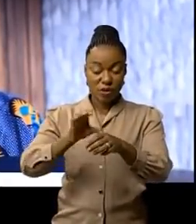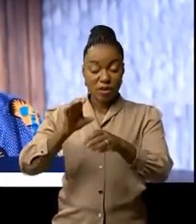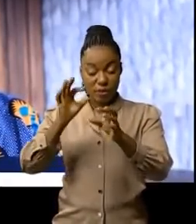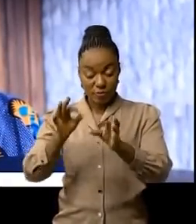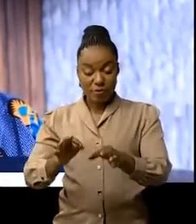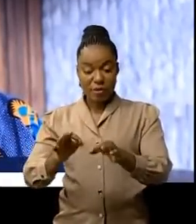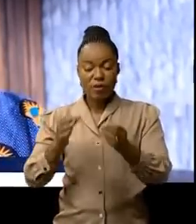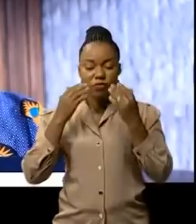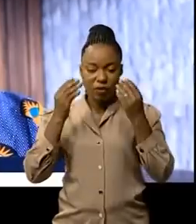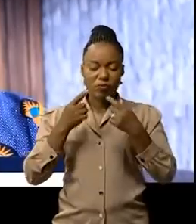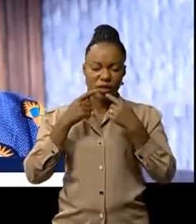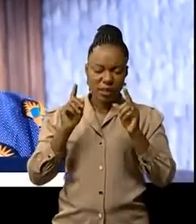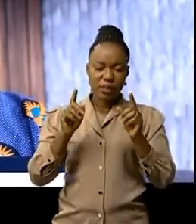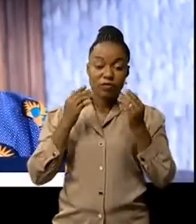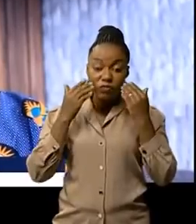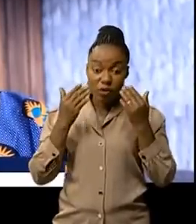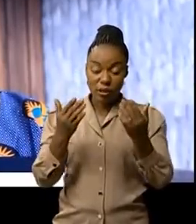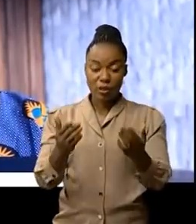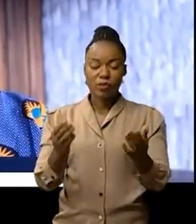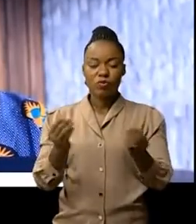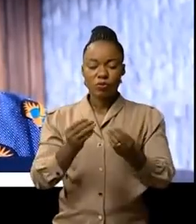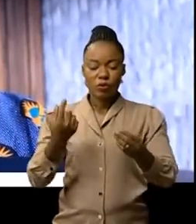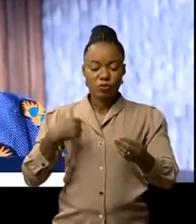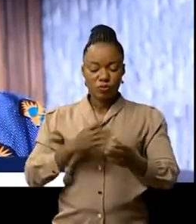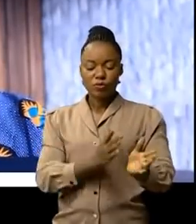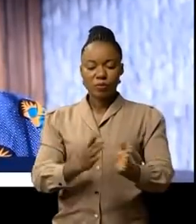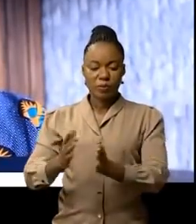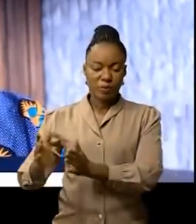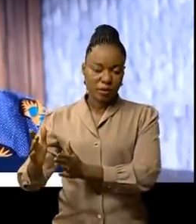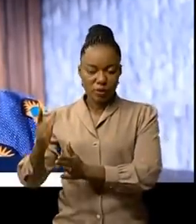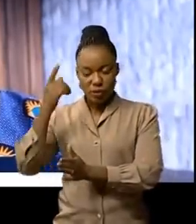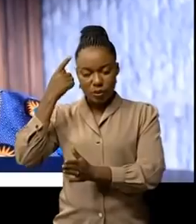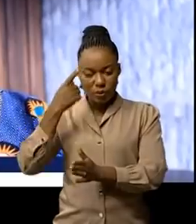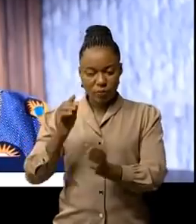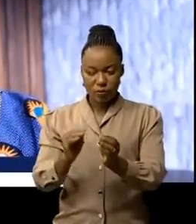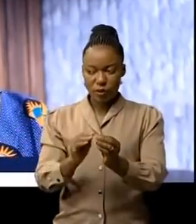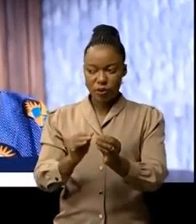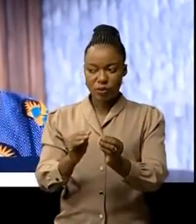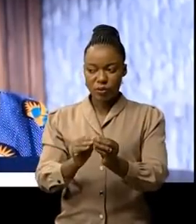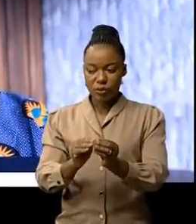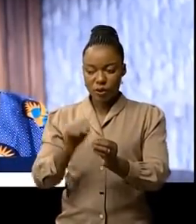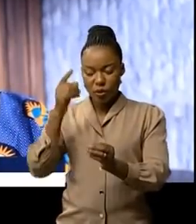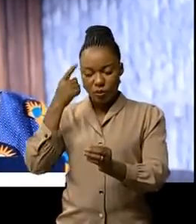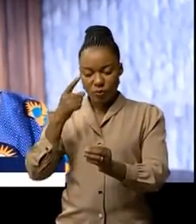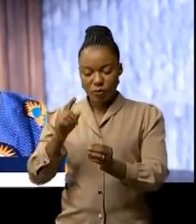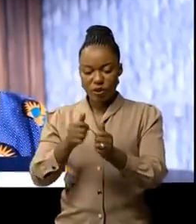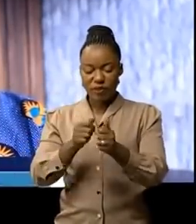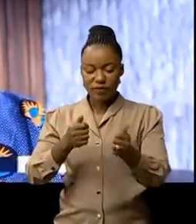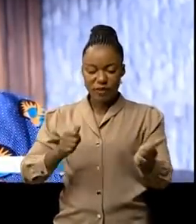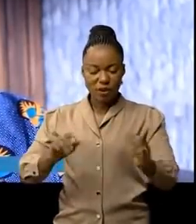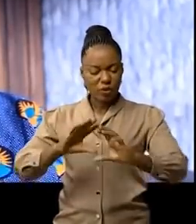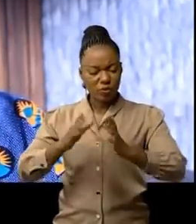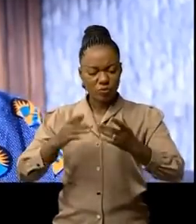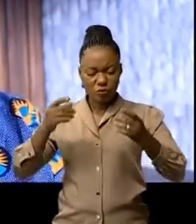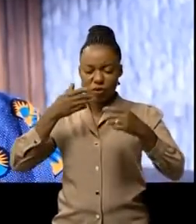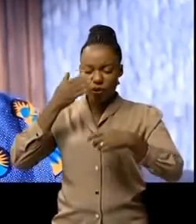a été un succès et voilà pourquoi nous nous préparons et nous nous consultons tout le temps pour éviter toutes sortes de